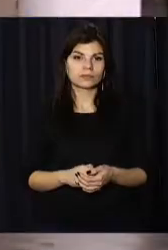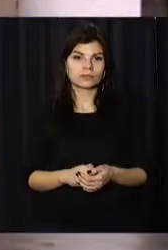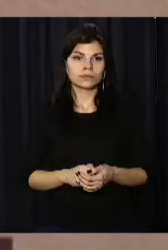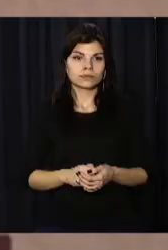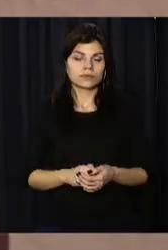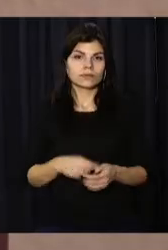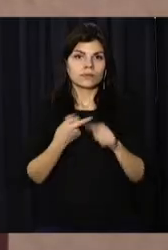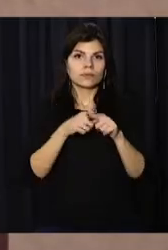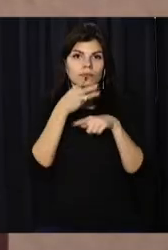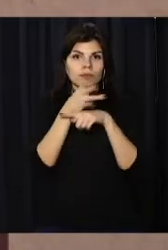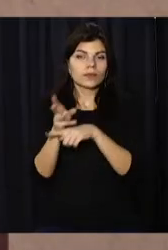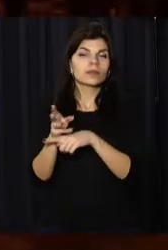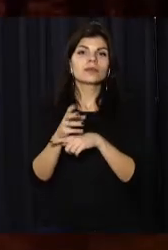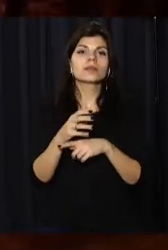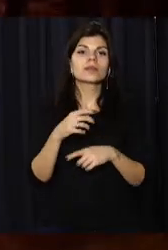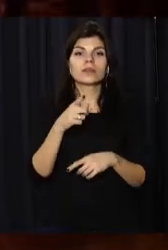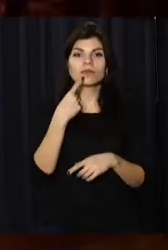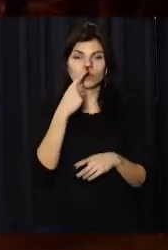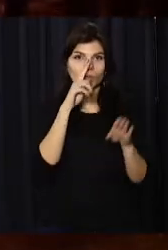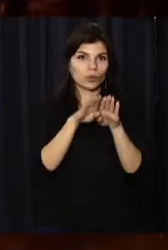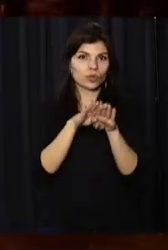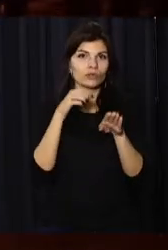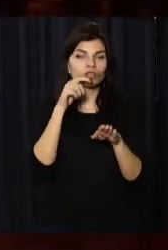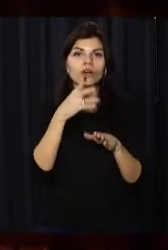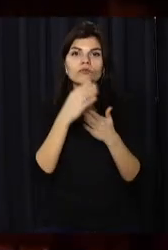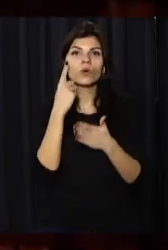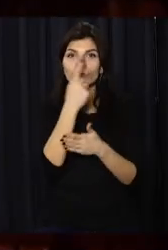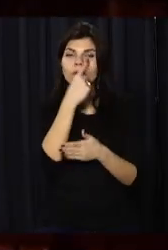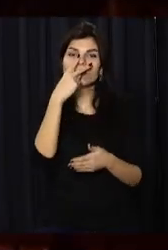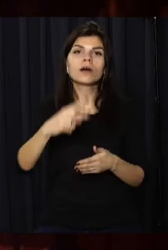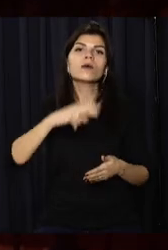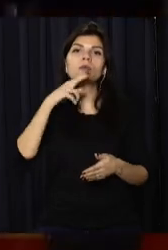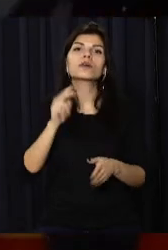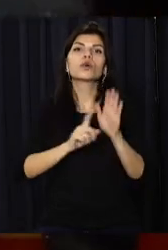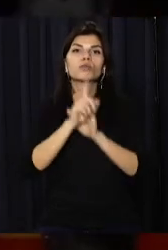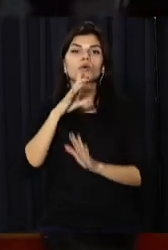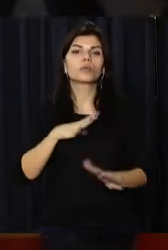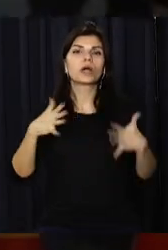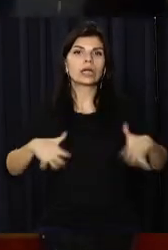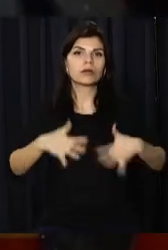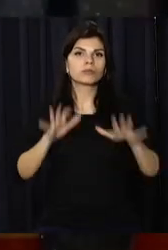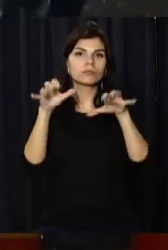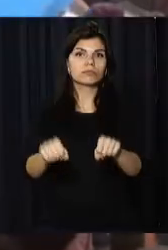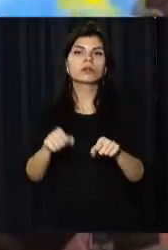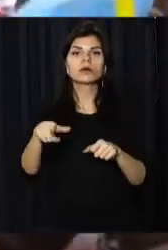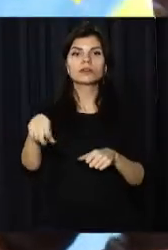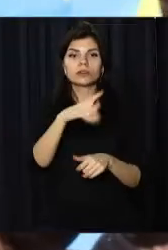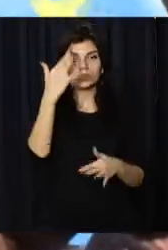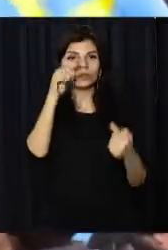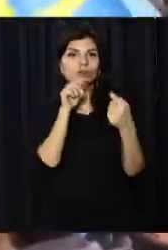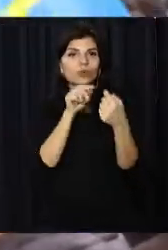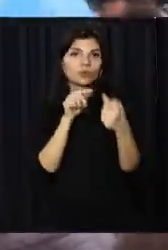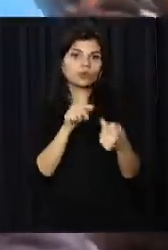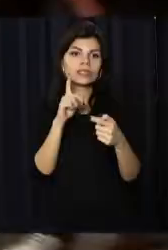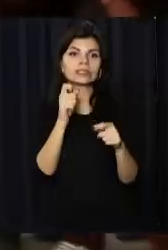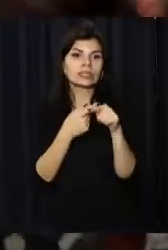Ці кадри, каже Ахтем Чайгос, ніби вчорашні. Він на власні очі бачив, як починалась окупація Криму. Всіляко намагався протистояти